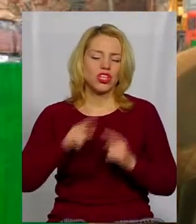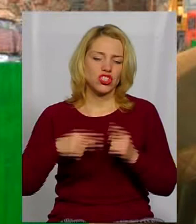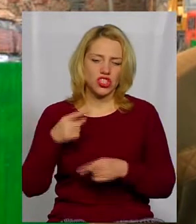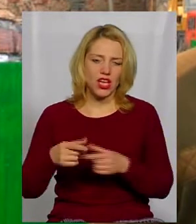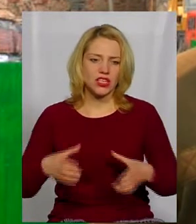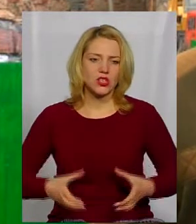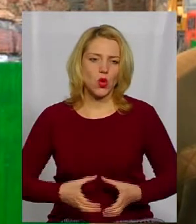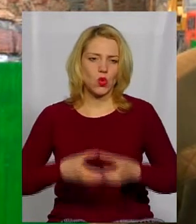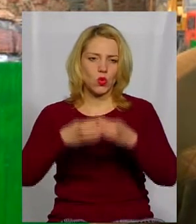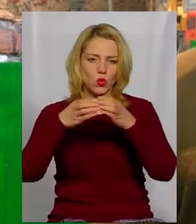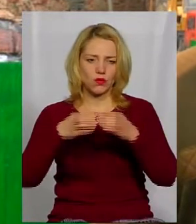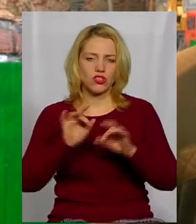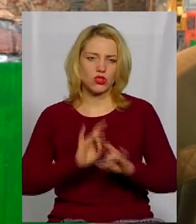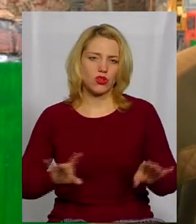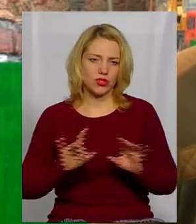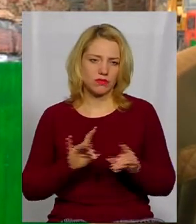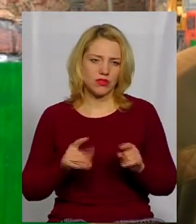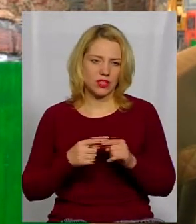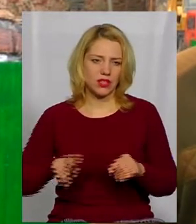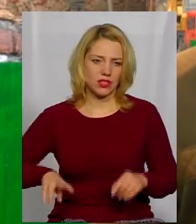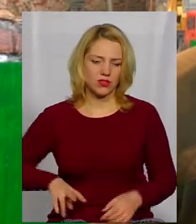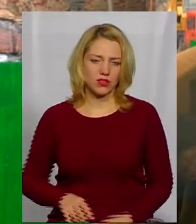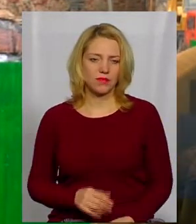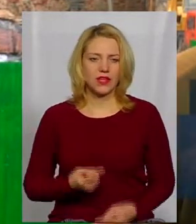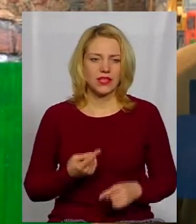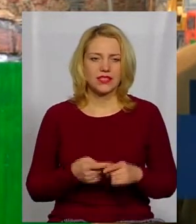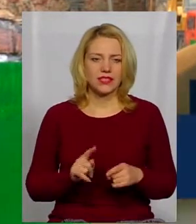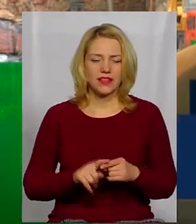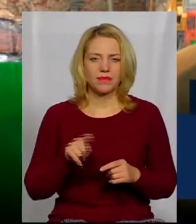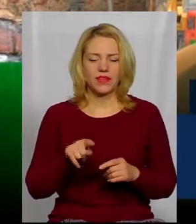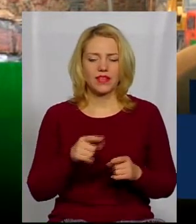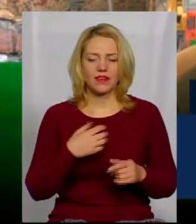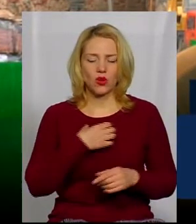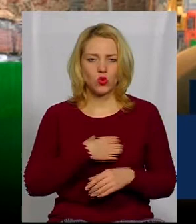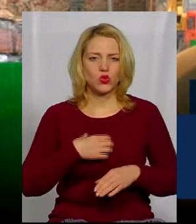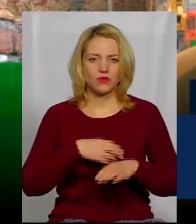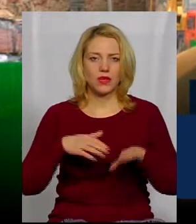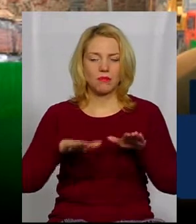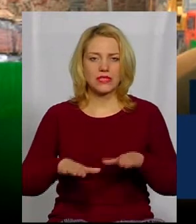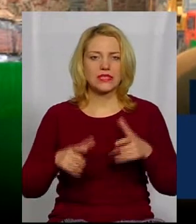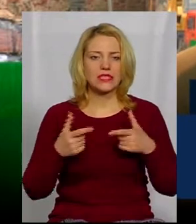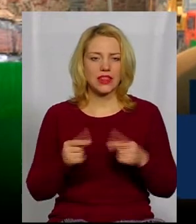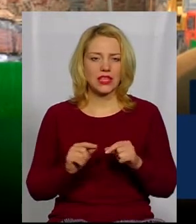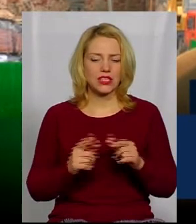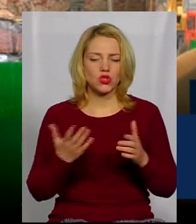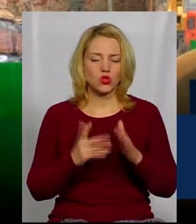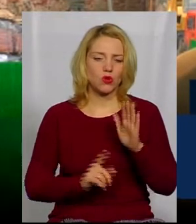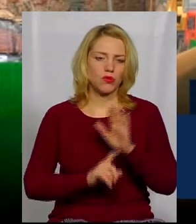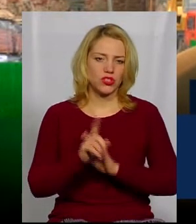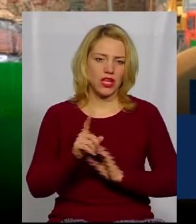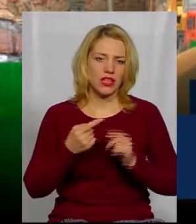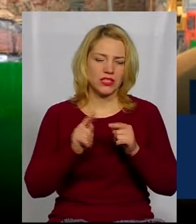історико-культурного заповідника Межибіж Олег Погорілець. Це таке ключове місце, де дійсно з чого починалася